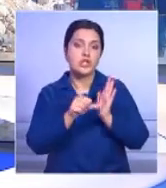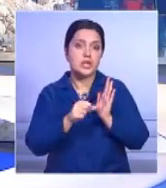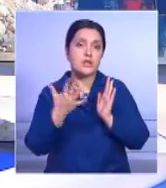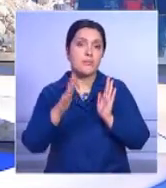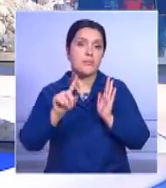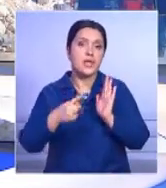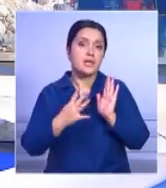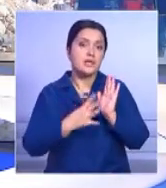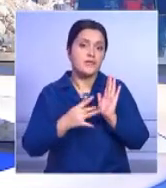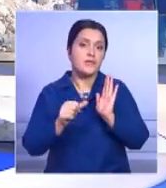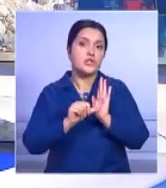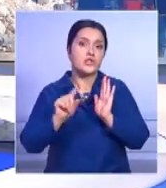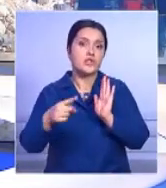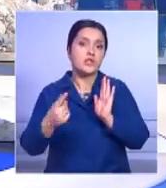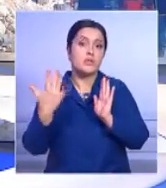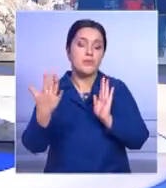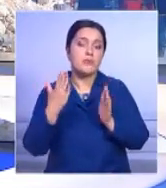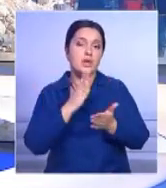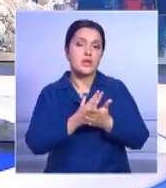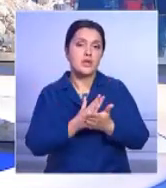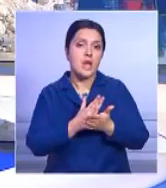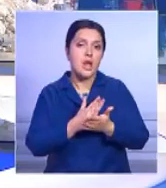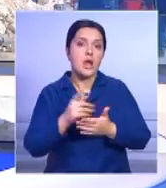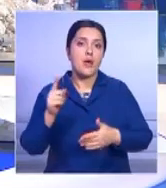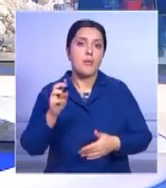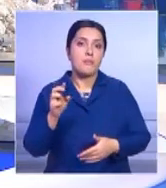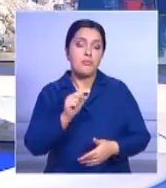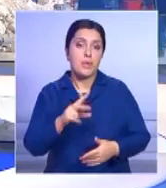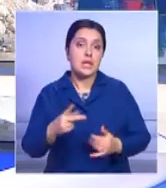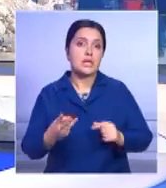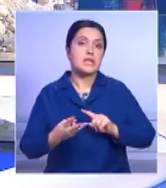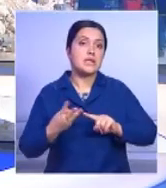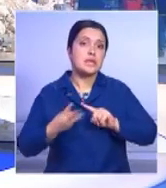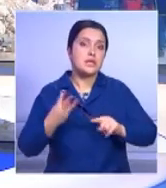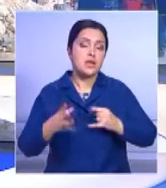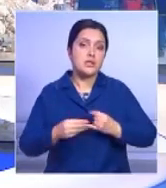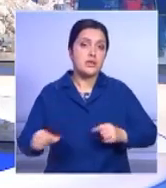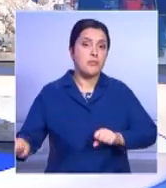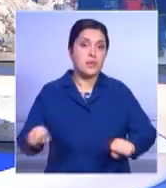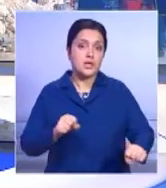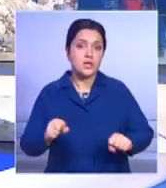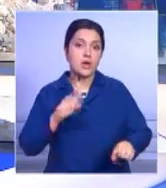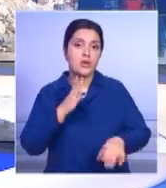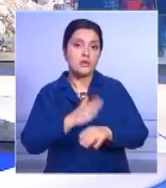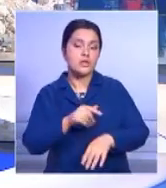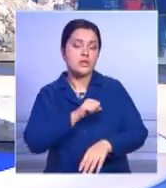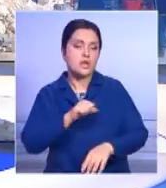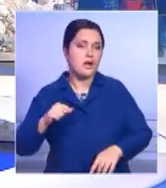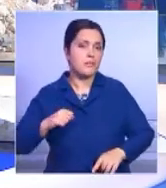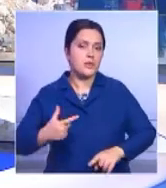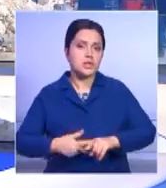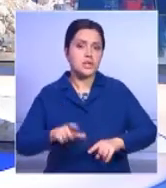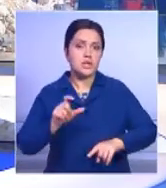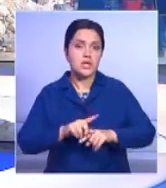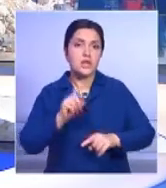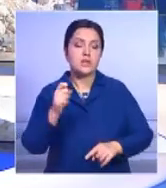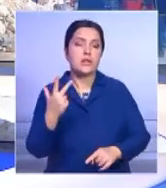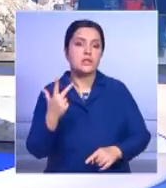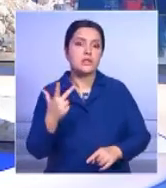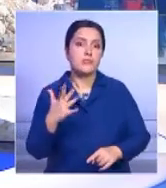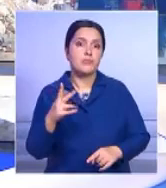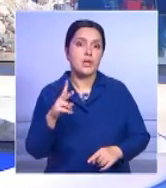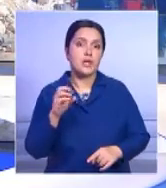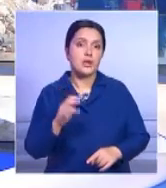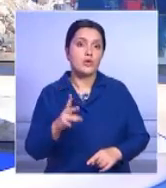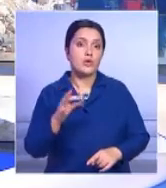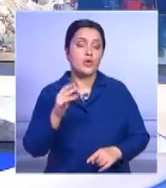магнитудой 6, 5,9 и 6,5. Третье землетрясение в этой трагической цепочке стало самым сильным в стране за